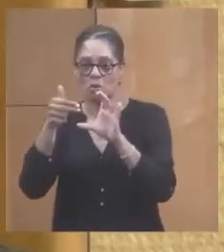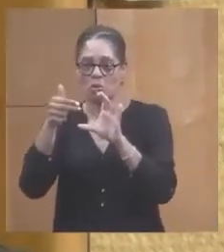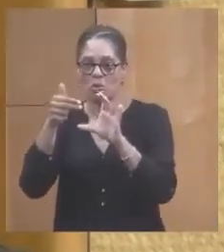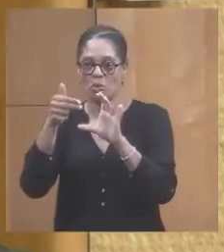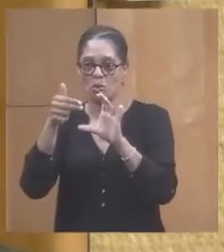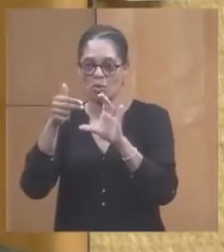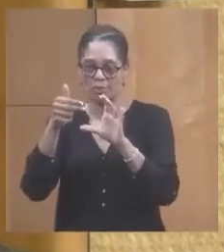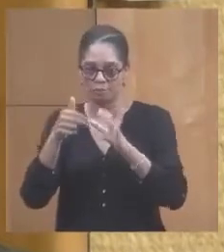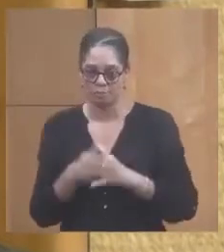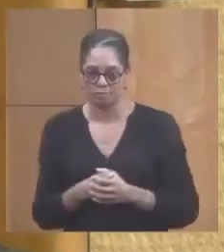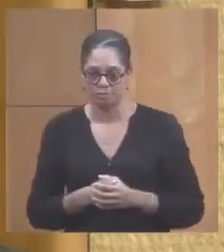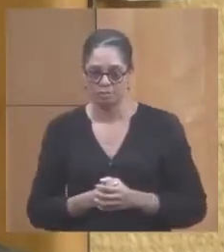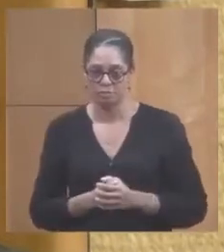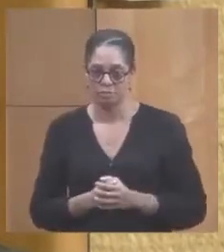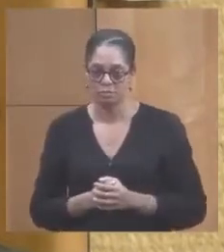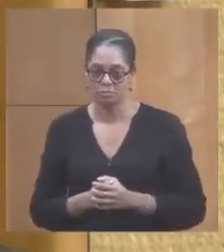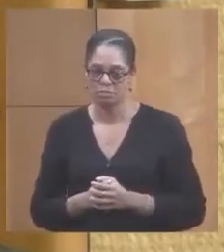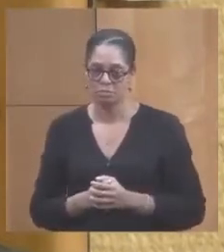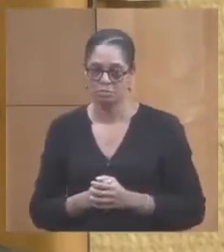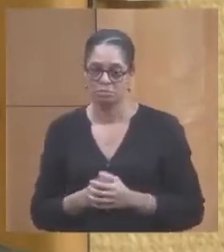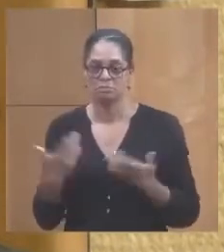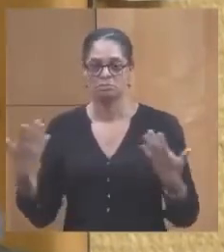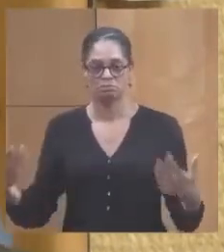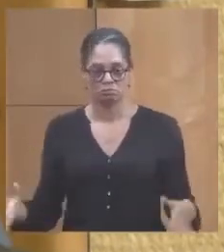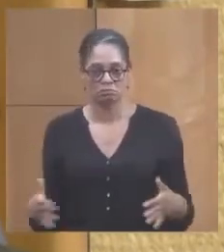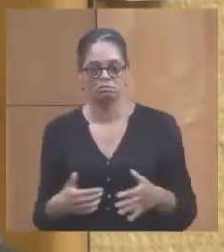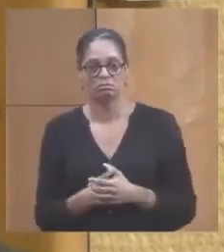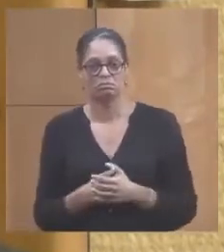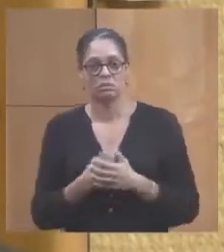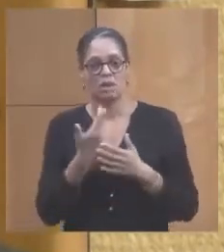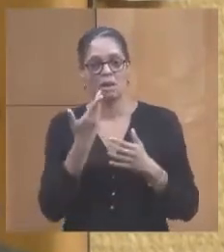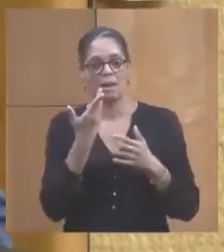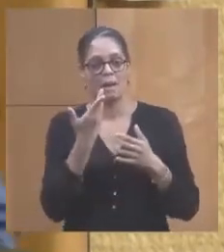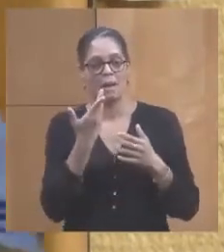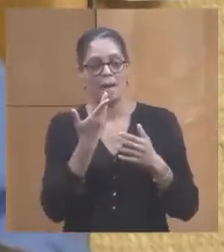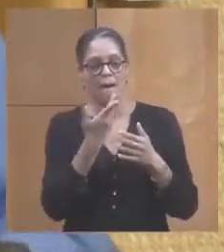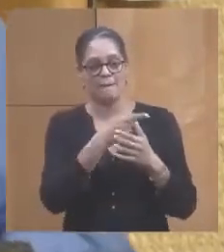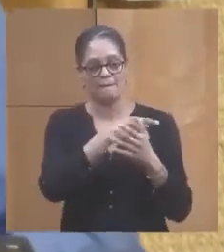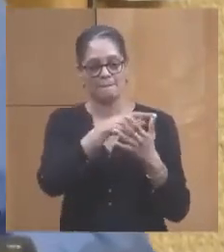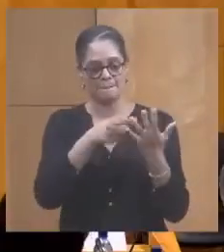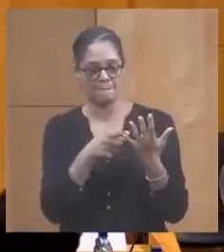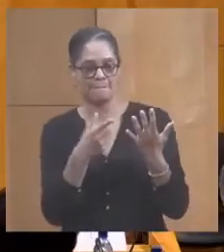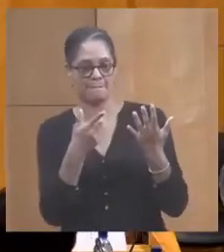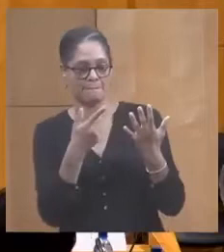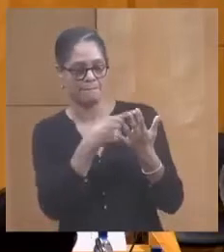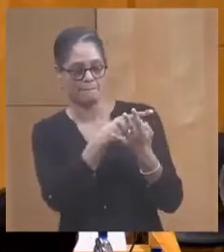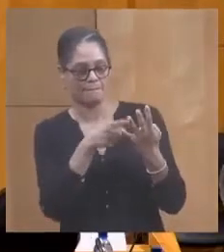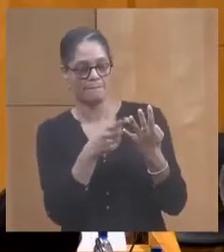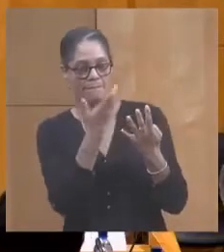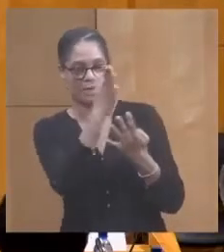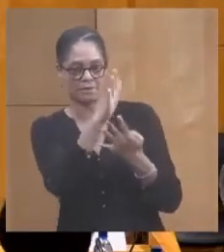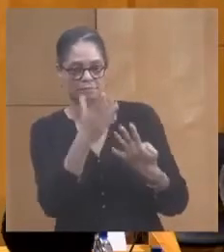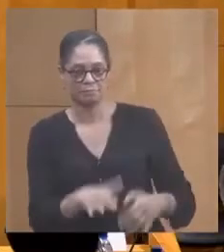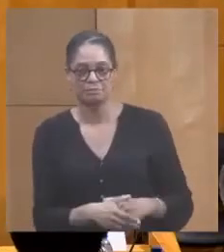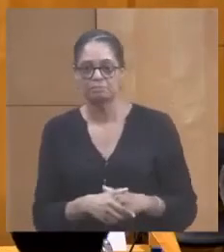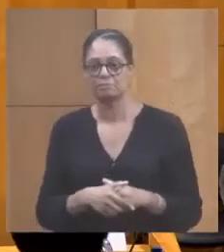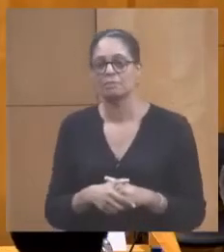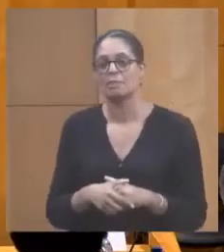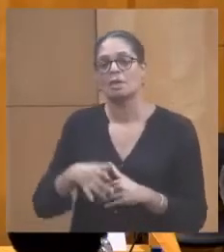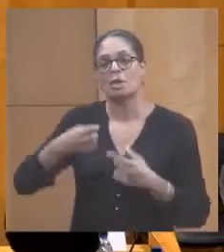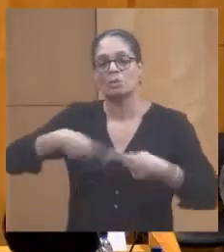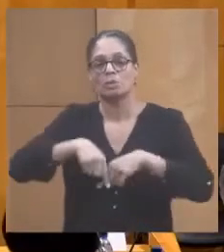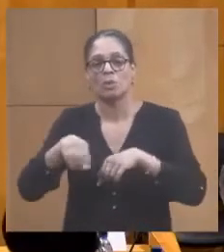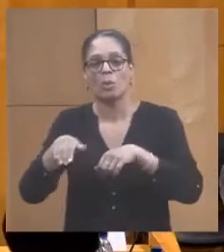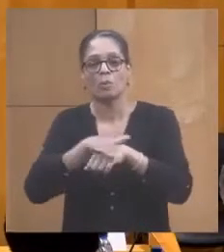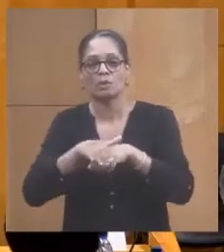euros de notre part. Voilà, Président, le premier train de dossier. Voilà. Donc, avis de la commission